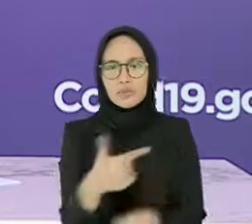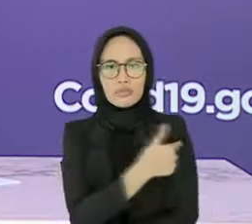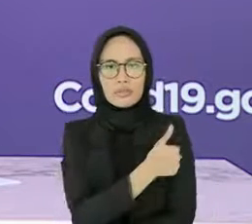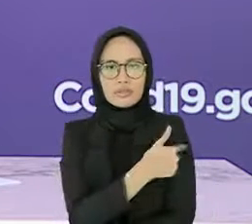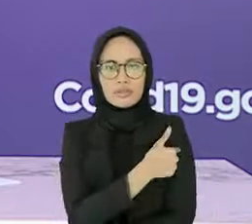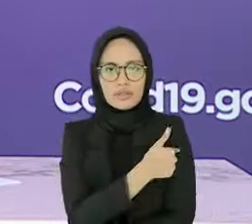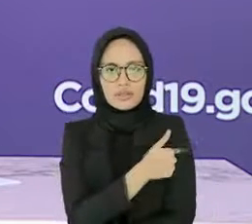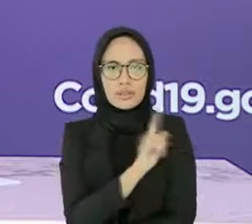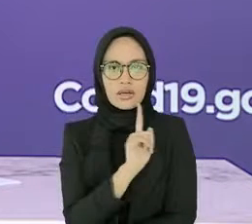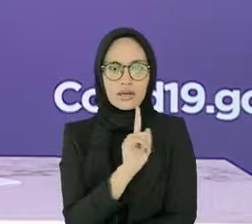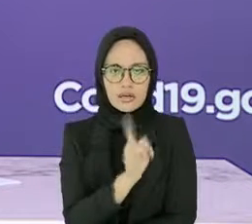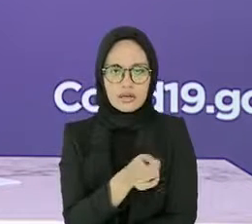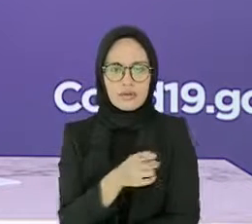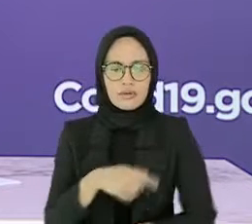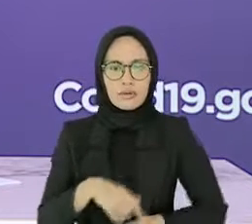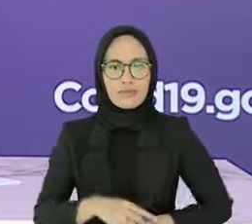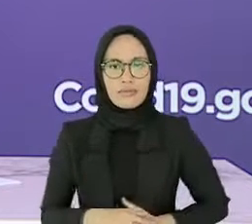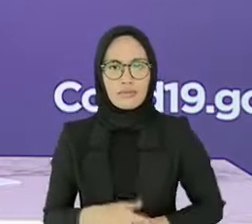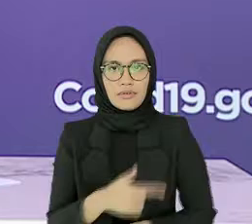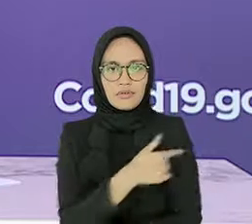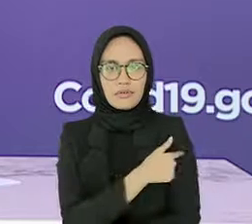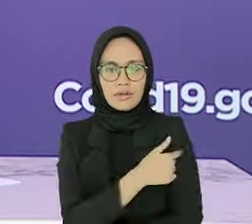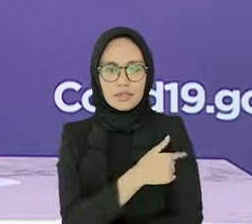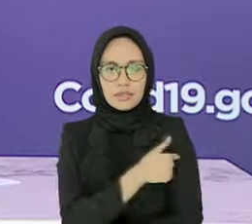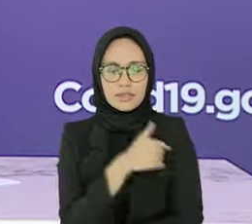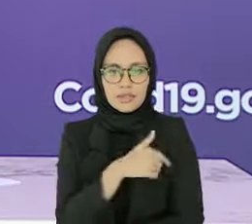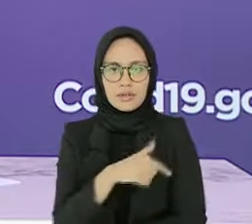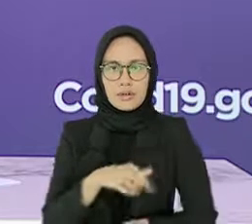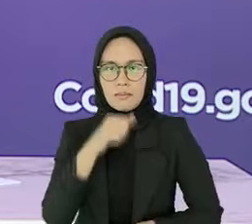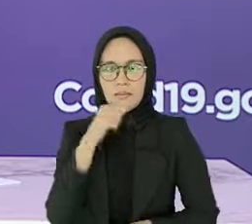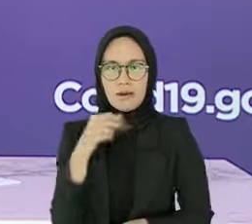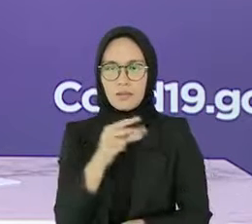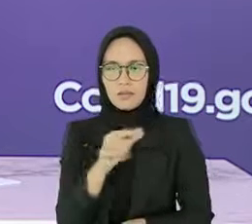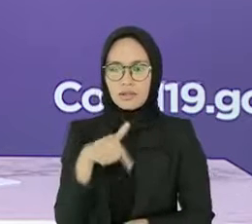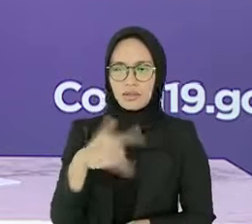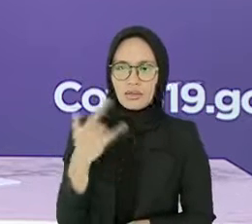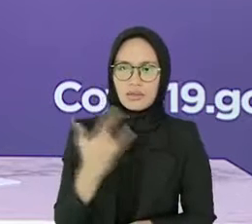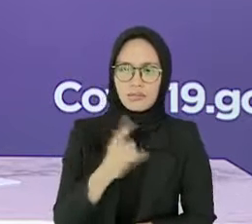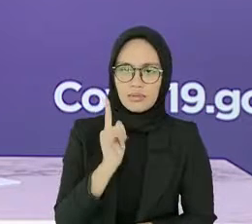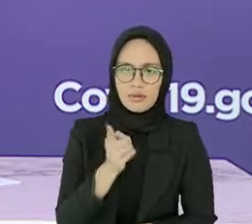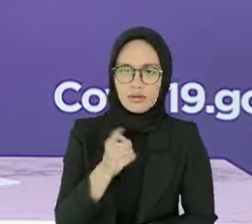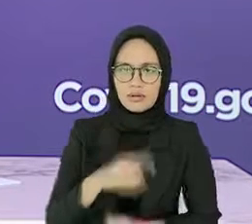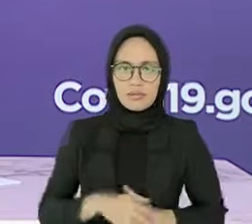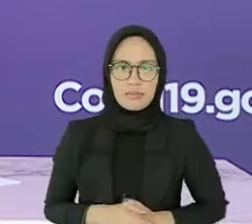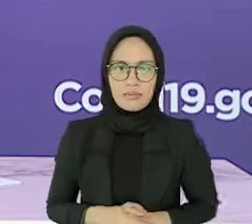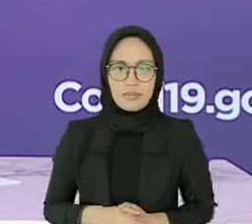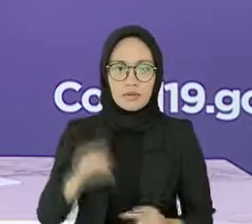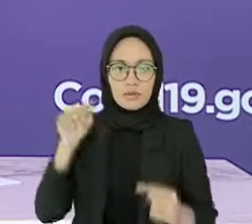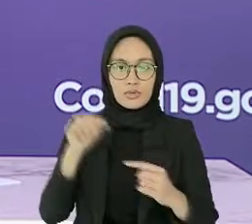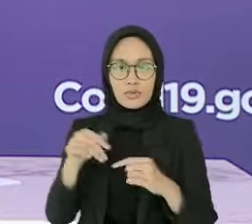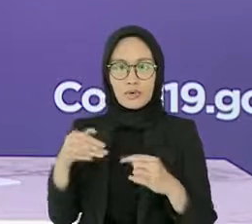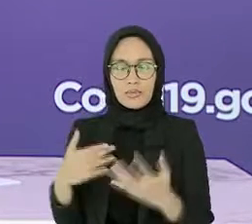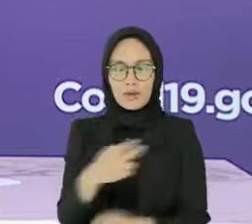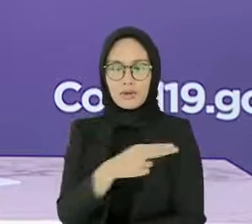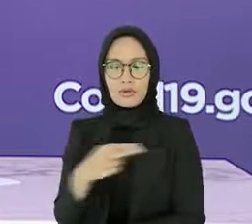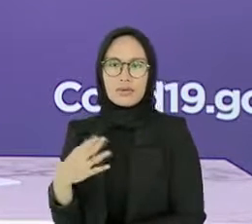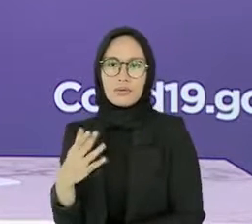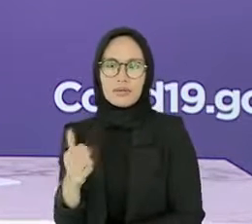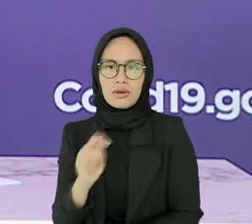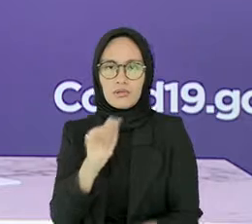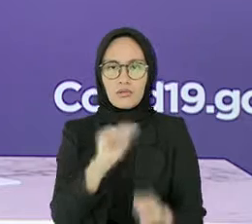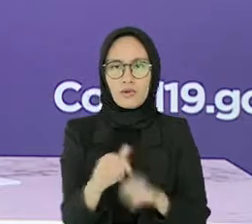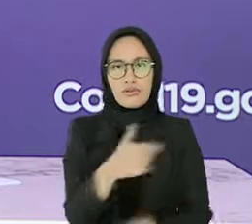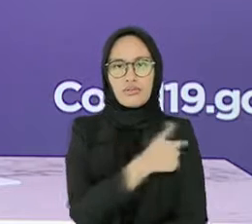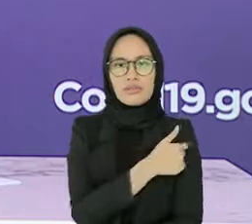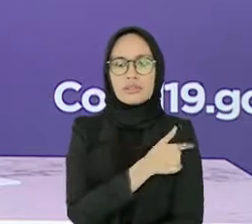merah putih. Pemberian EUA dan usaha untuk mengembangkan vaksin secara mandiri merupakan bentuk upaya